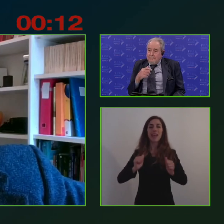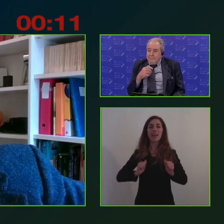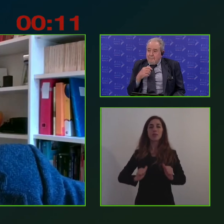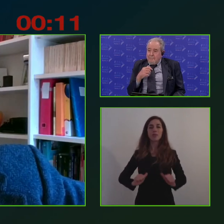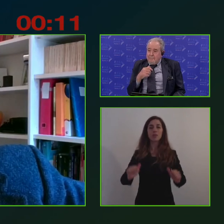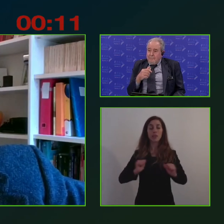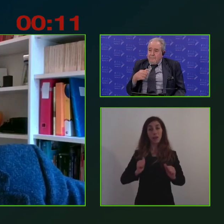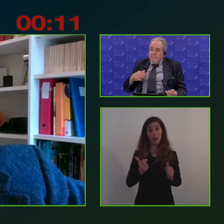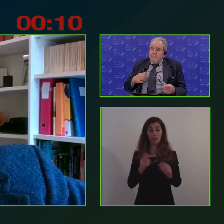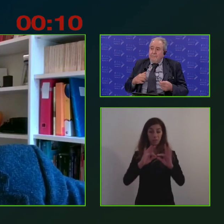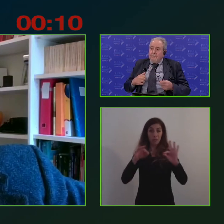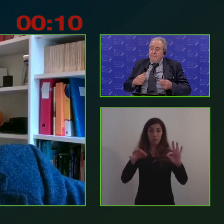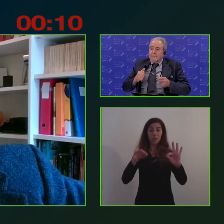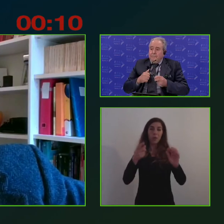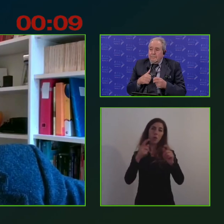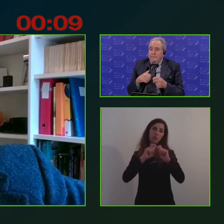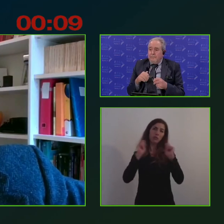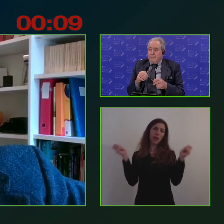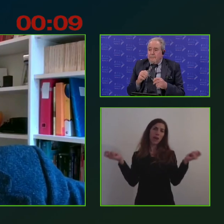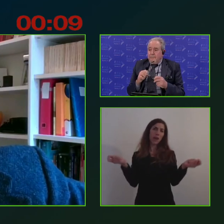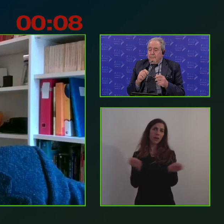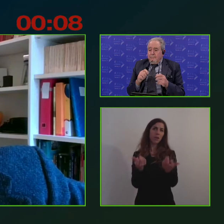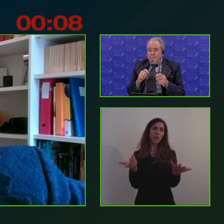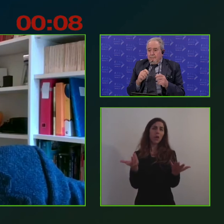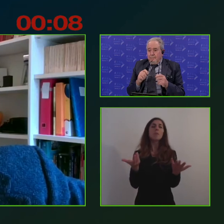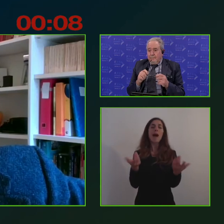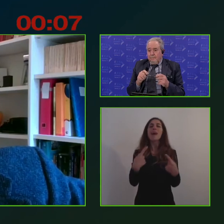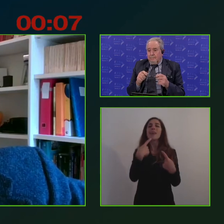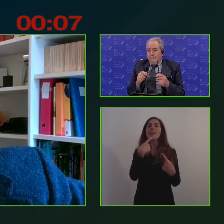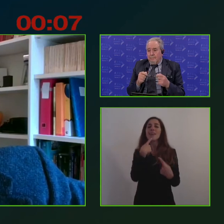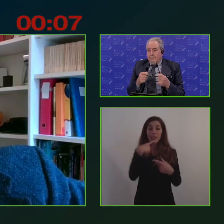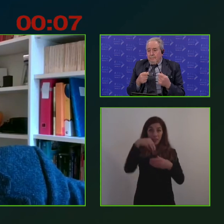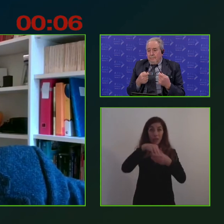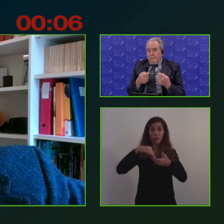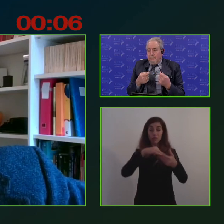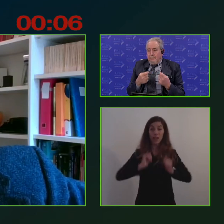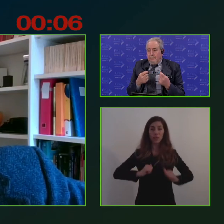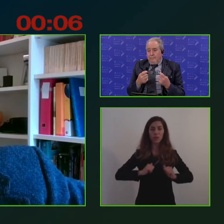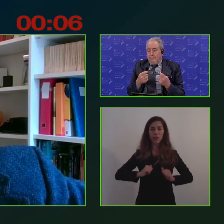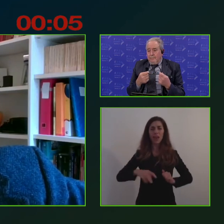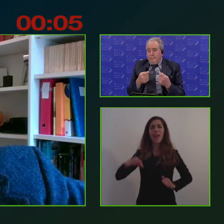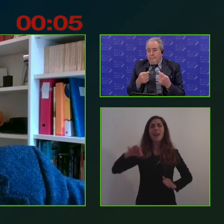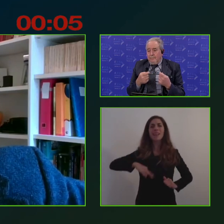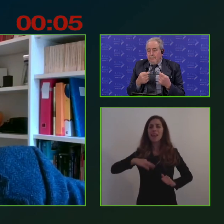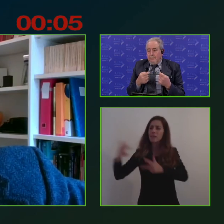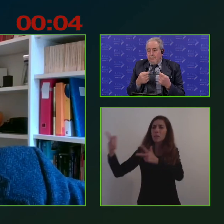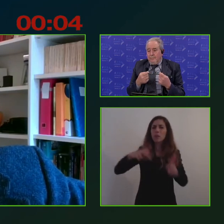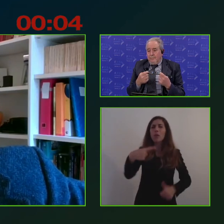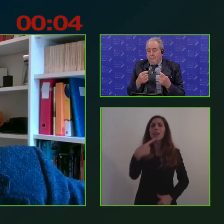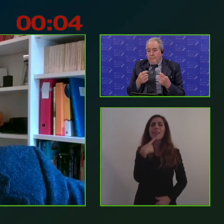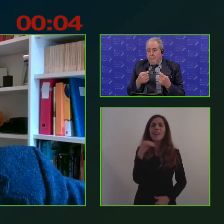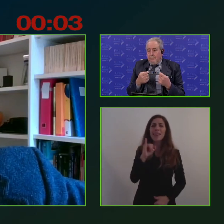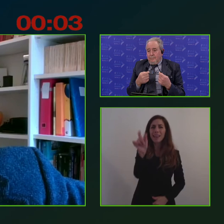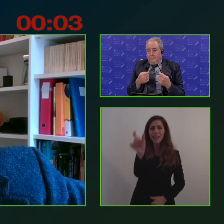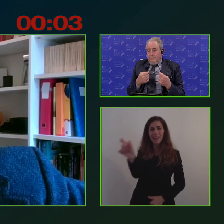vorrei fare, nella società civile bisogna individuare i portatori di interesse, perché altrimenti è disallineata con gli altri